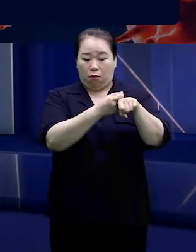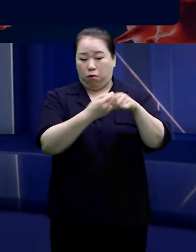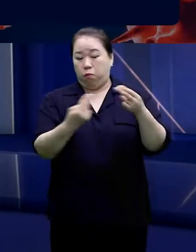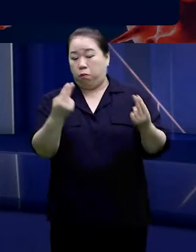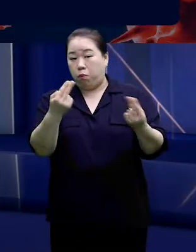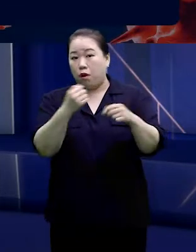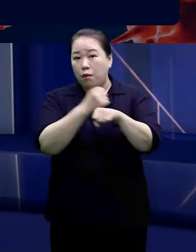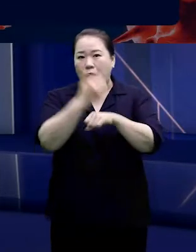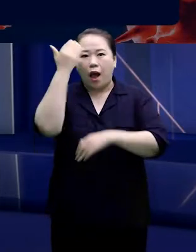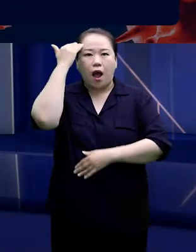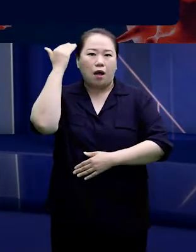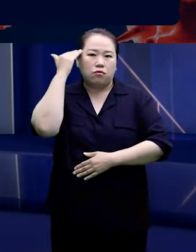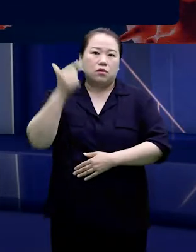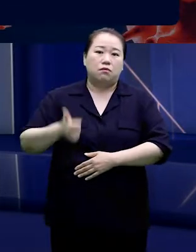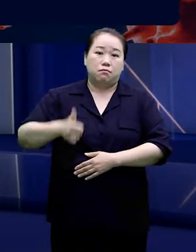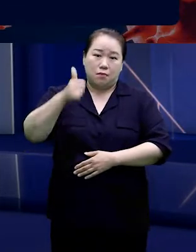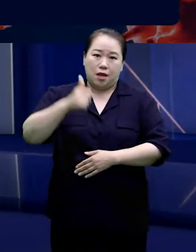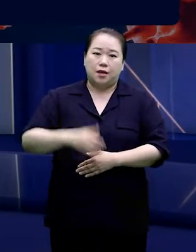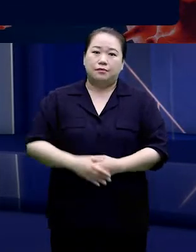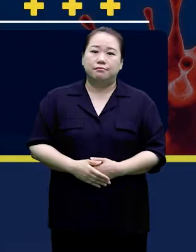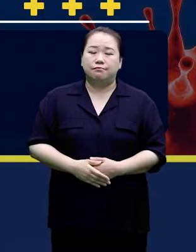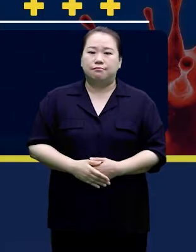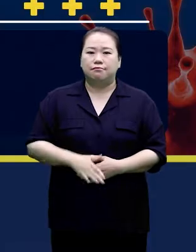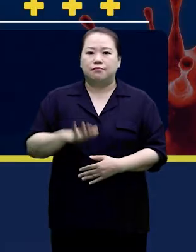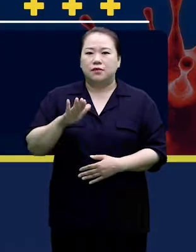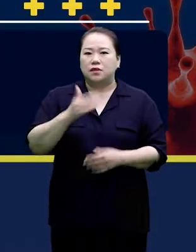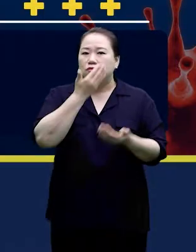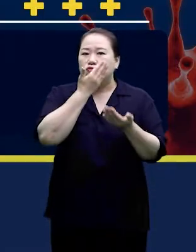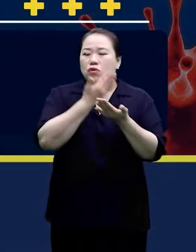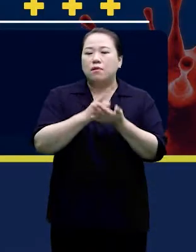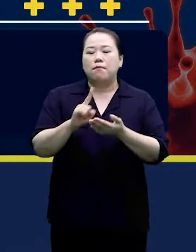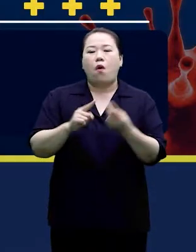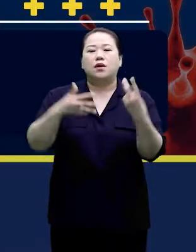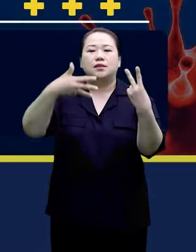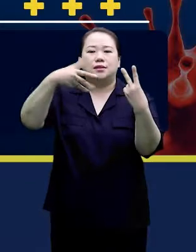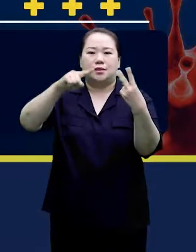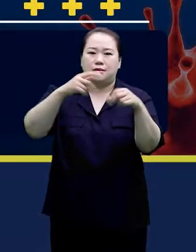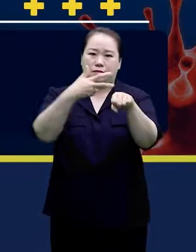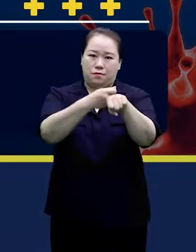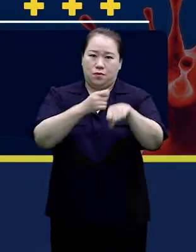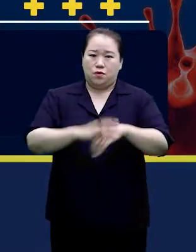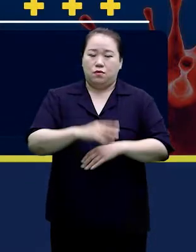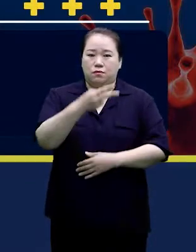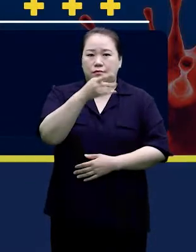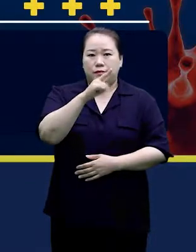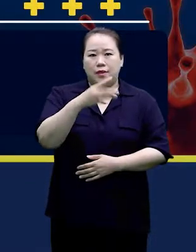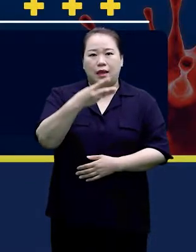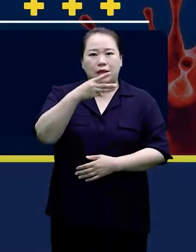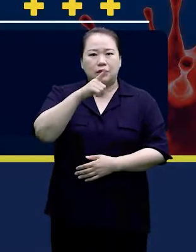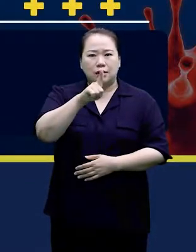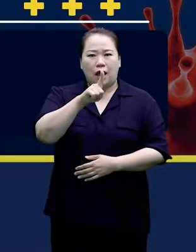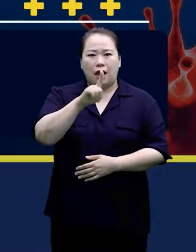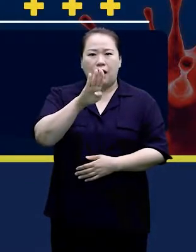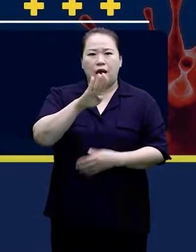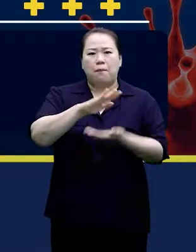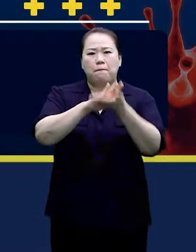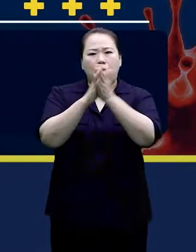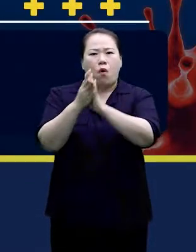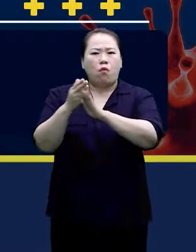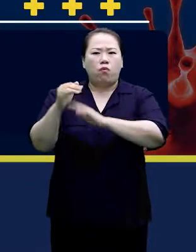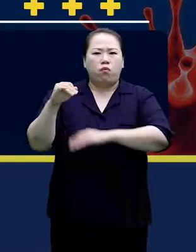이제 남은 것은 2차 접종입니다. 델타 변이가 우세종이 된 뒤 확산세가 지속되고 있는 만큼